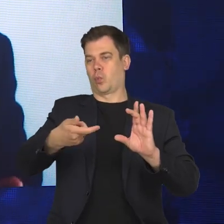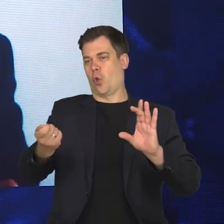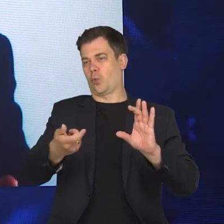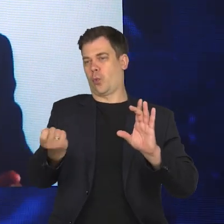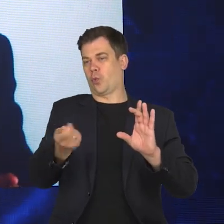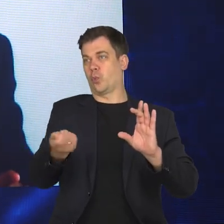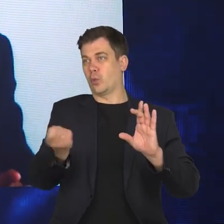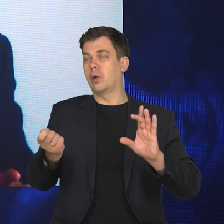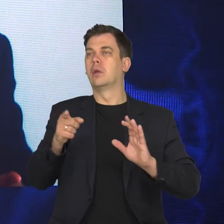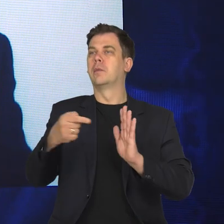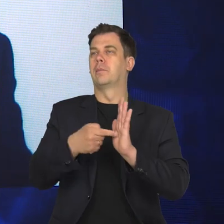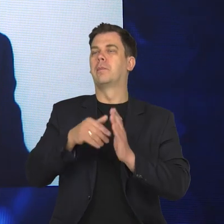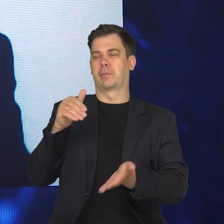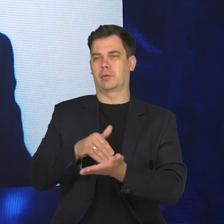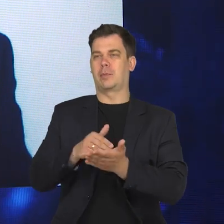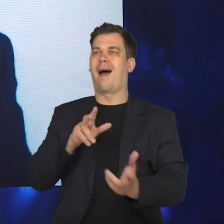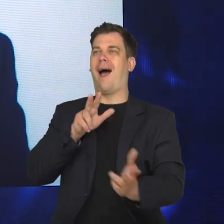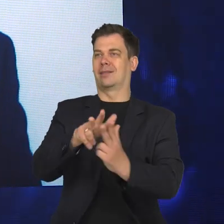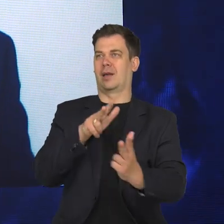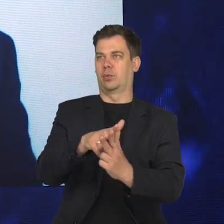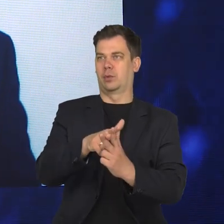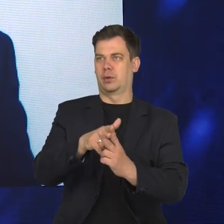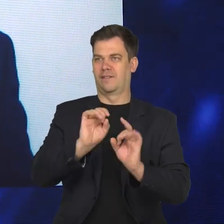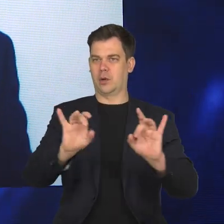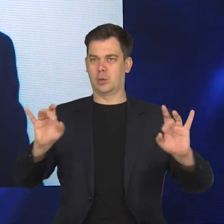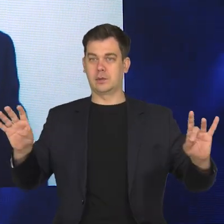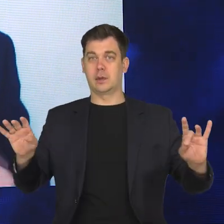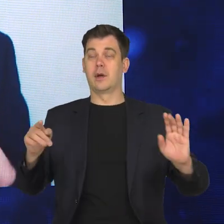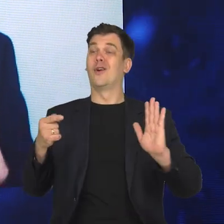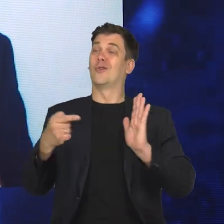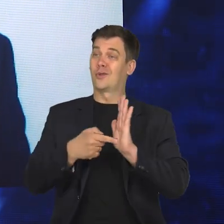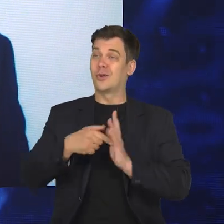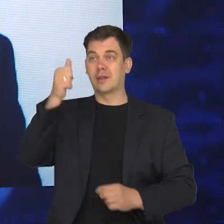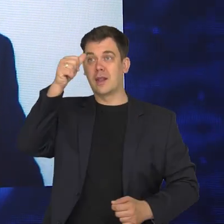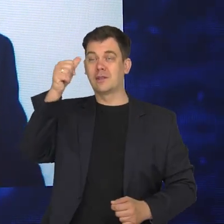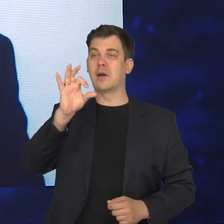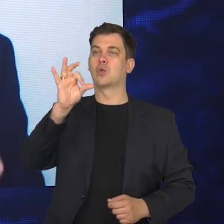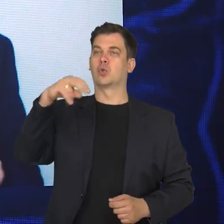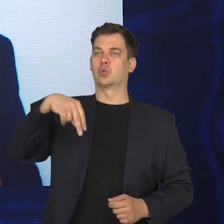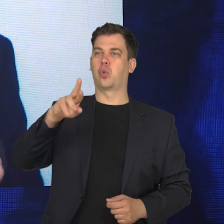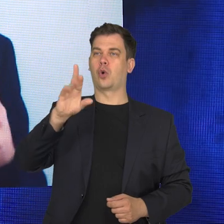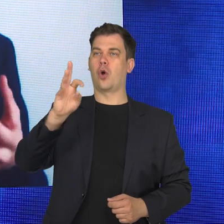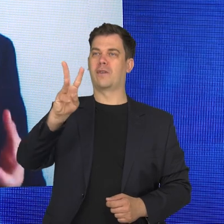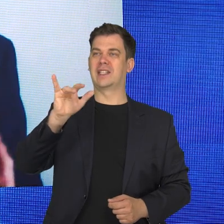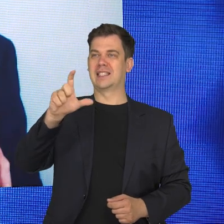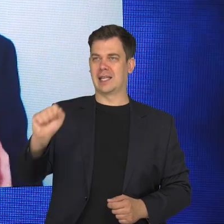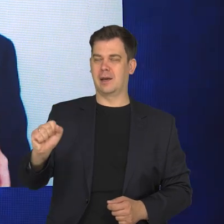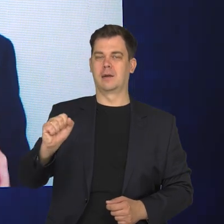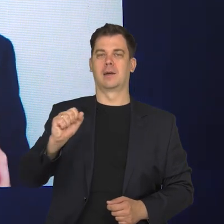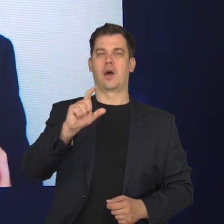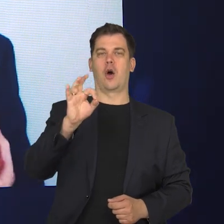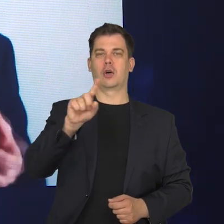tylko te elementy, które potrafią atakować wirusa. I to jest właśnie tak zwana surowica od pozdrowieńców.